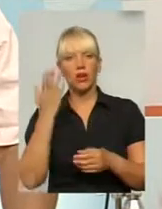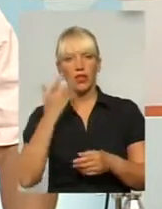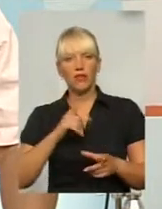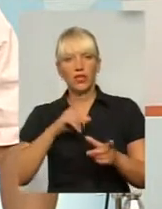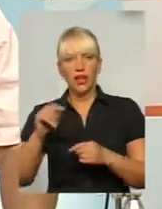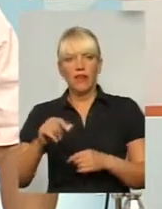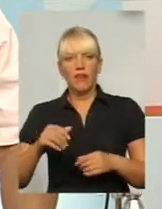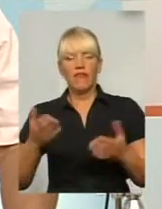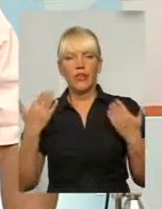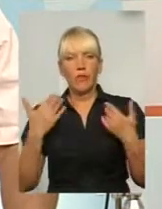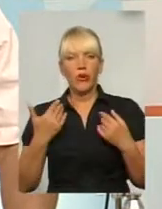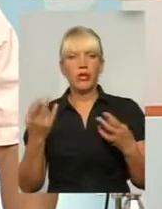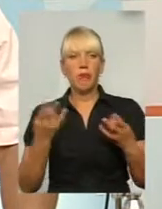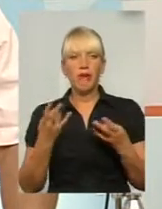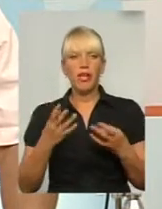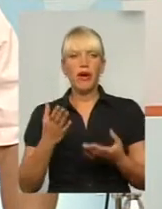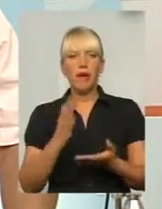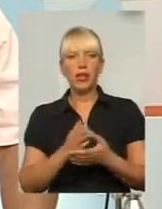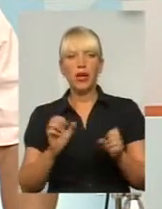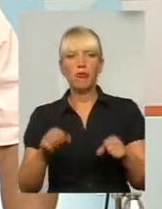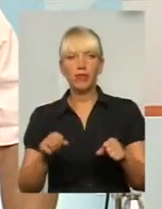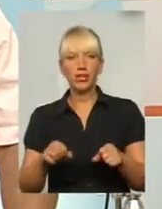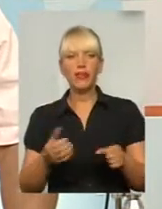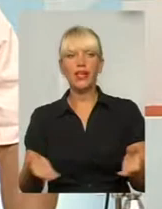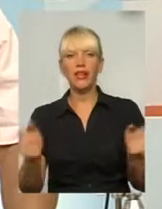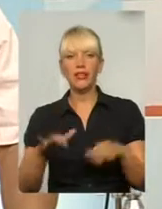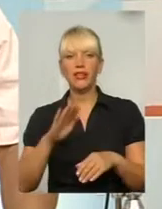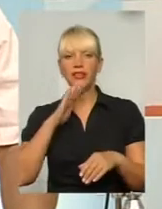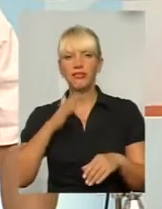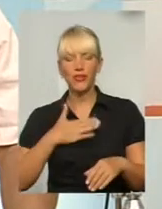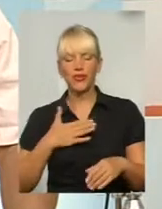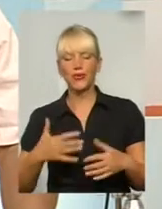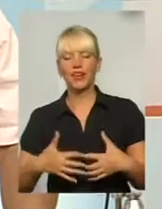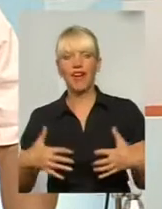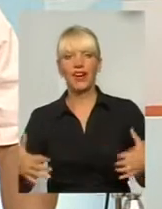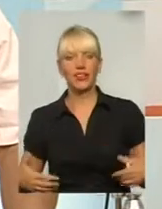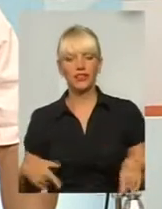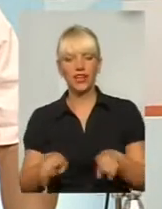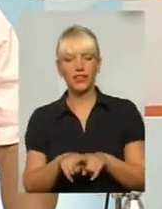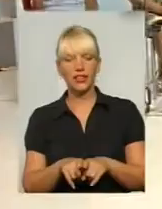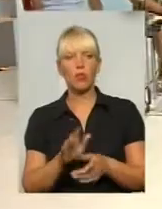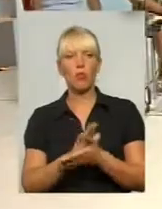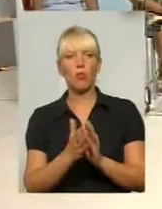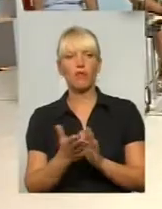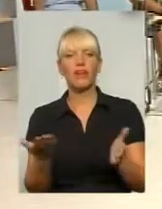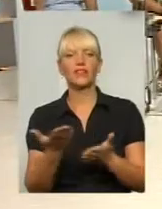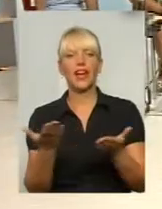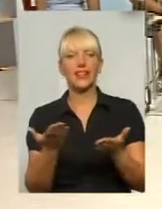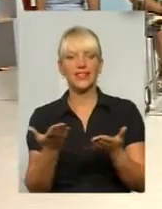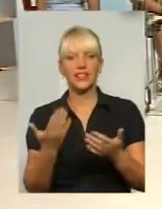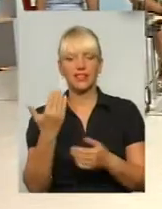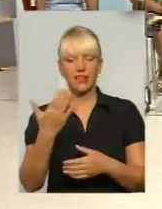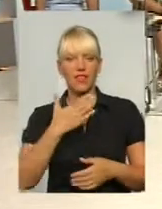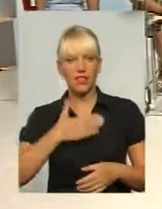відпустку, вони повинні мати десь можливість залишити свою тваринку в таких умовах, яка їх влаштує. Тобто готельно